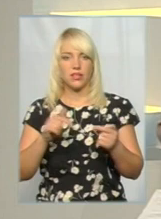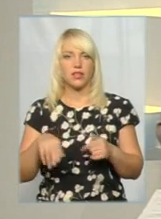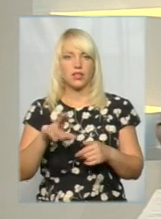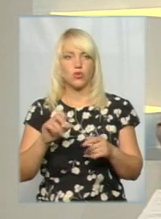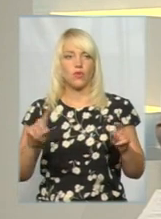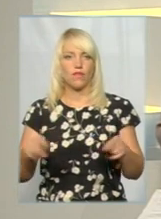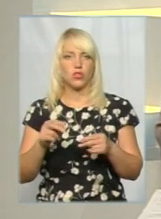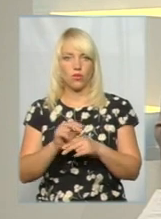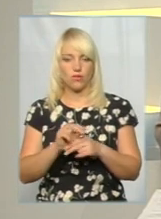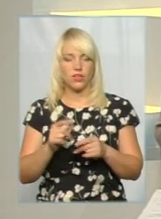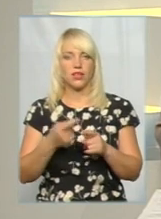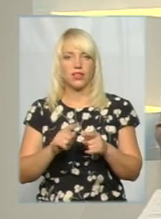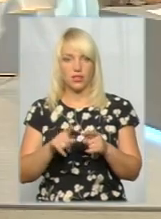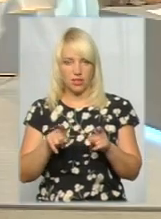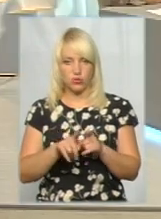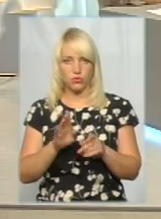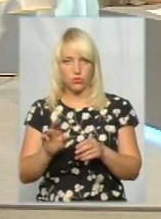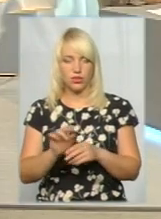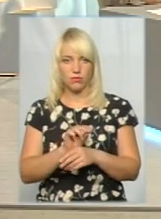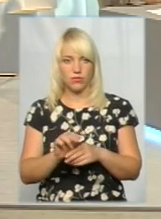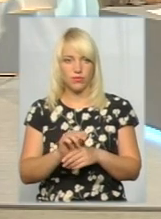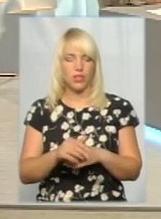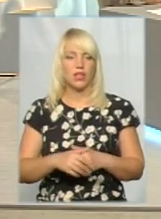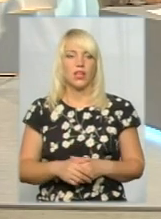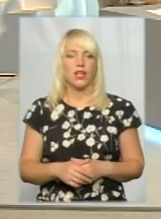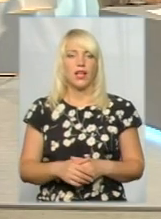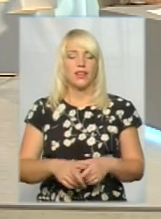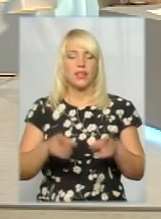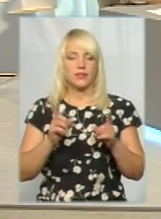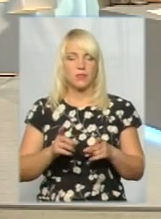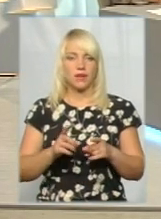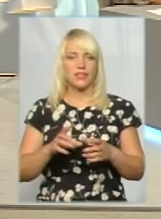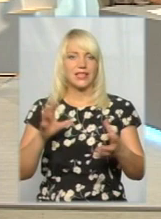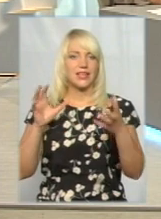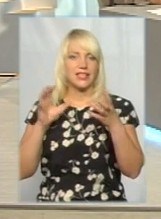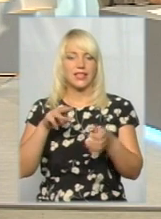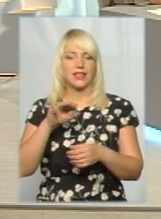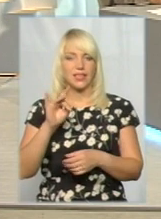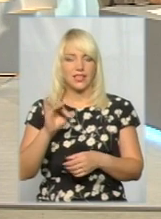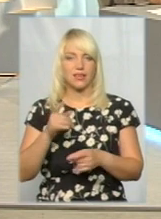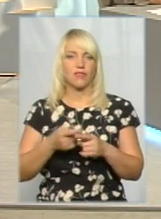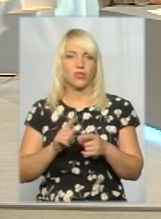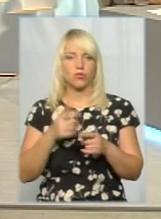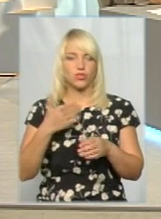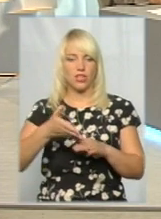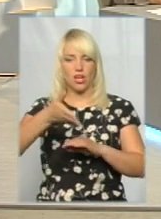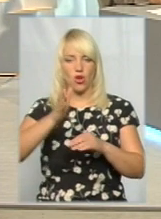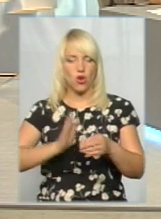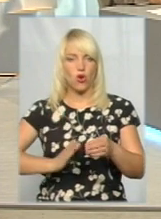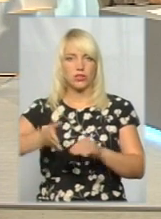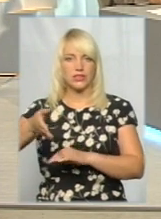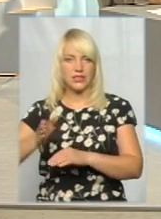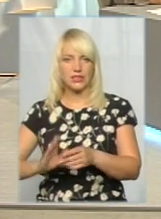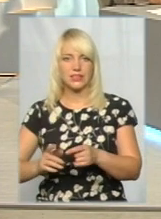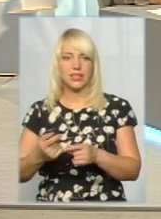будуть також демонтувати? Ну, насправді, автобус-тир, його вже розрізали і демонтували. Він стояв біля дерев'яного містка